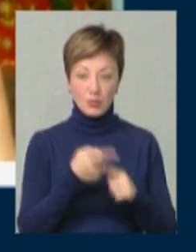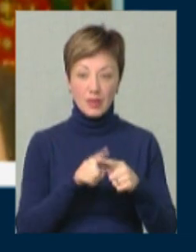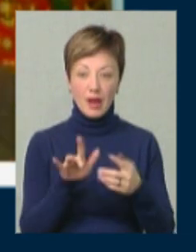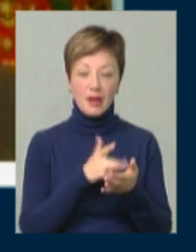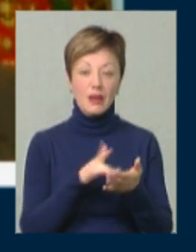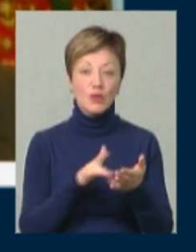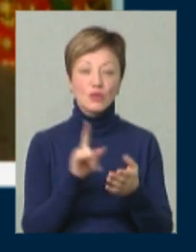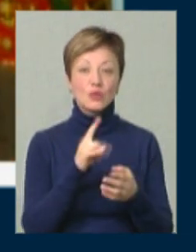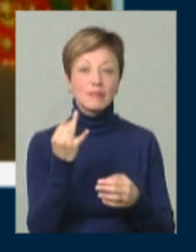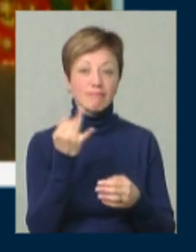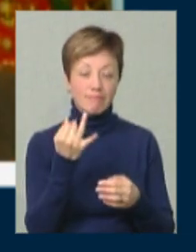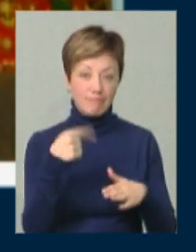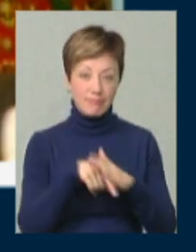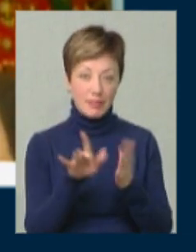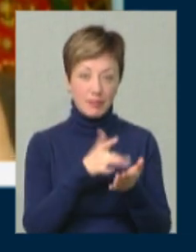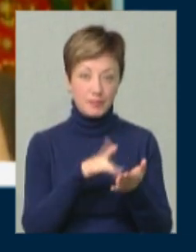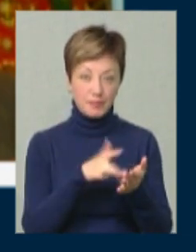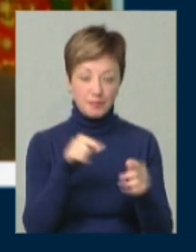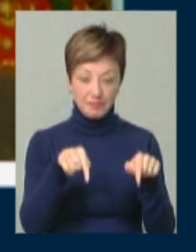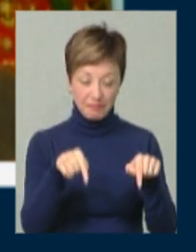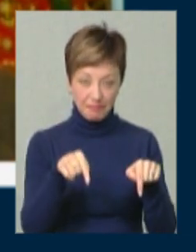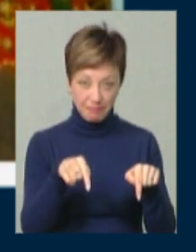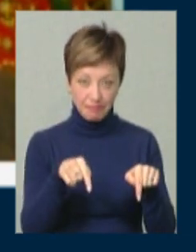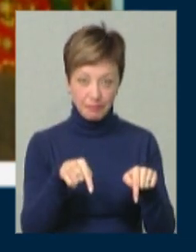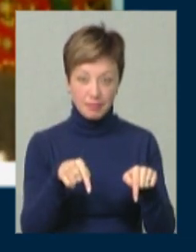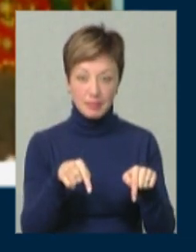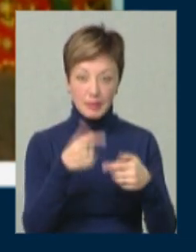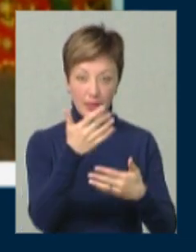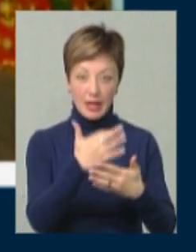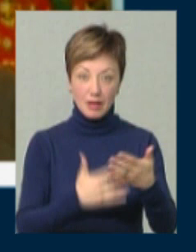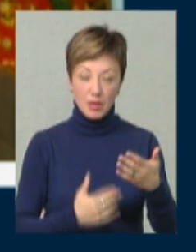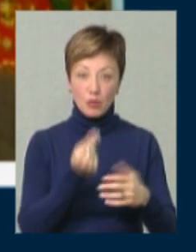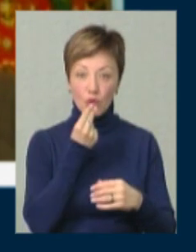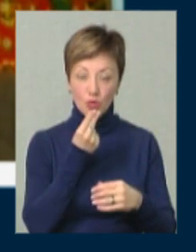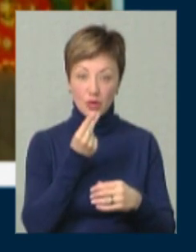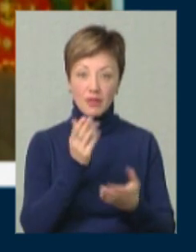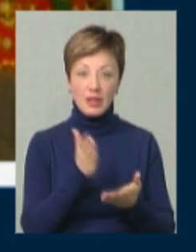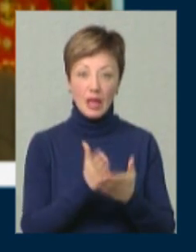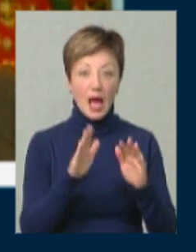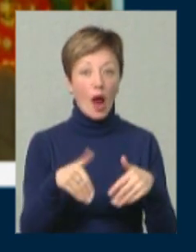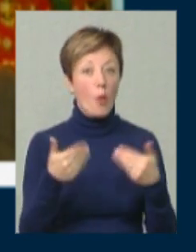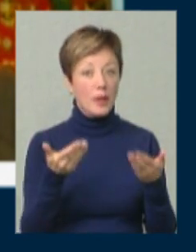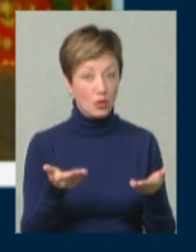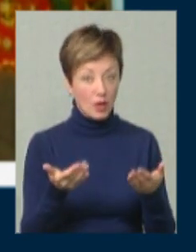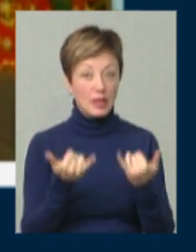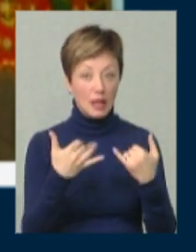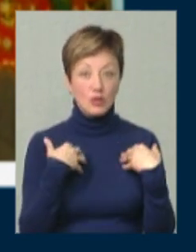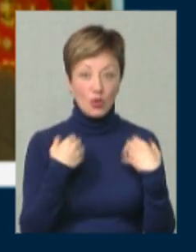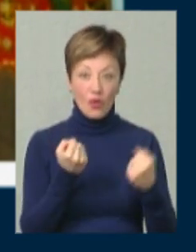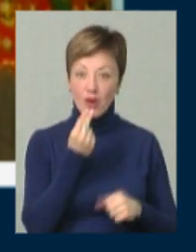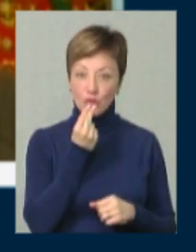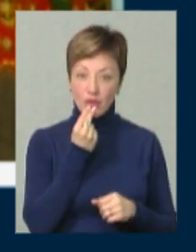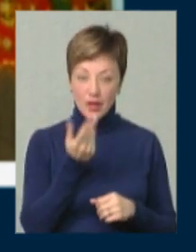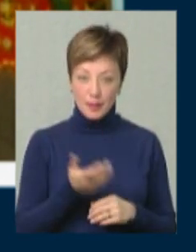чому хитрість цього калькулятора? Тому що там набір продуктів, які є рекомендовані для здорового